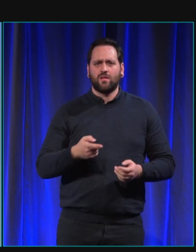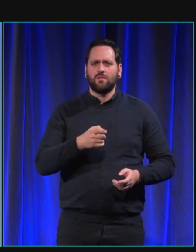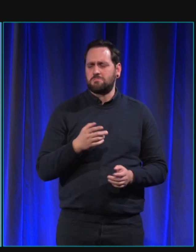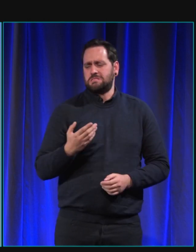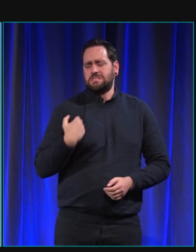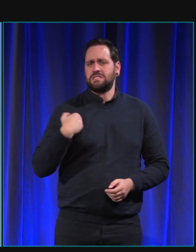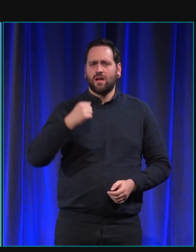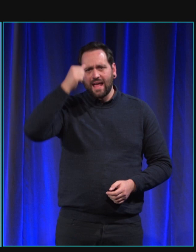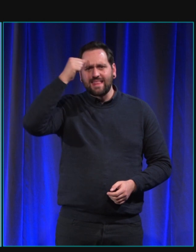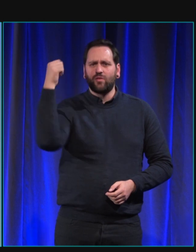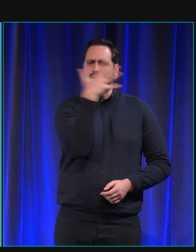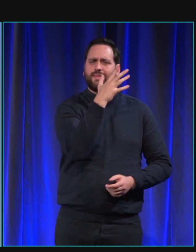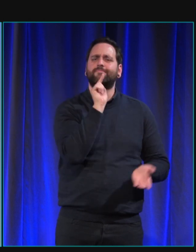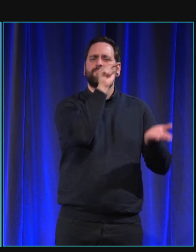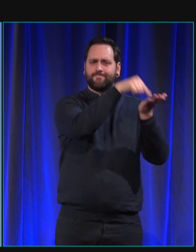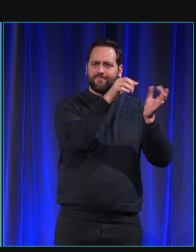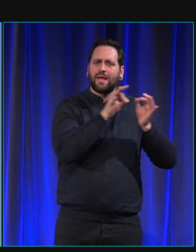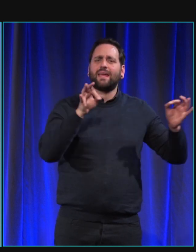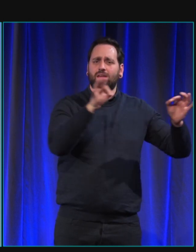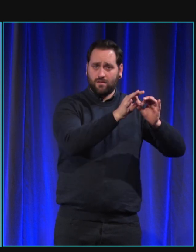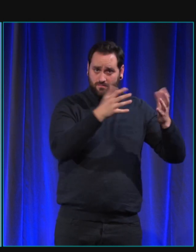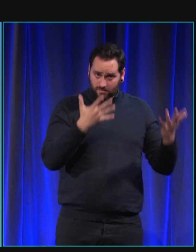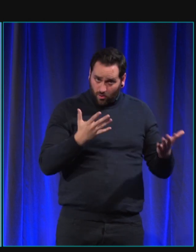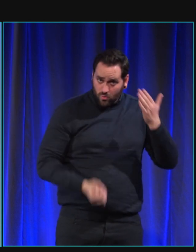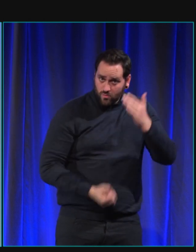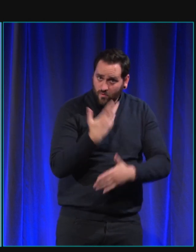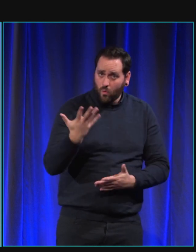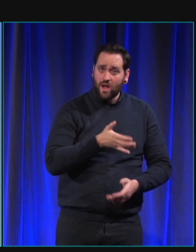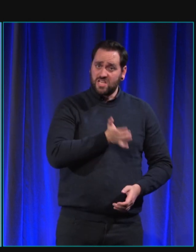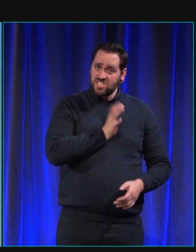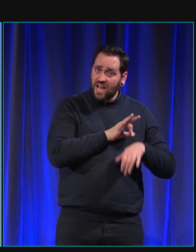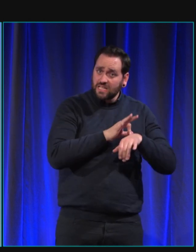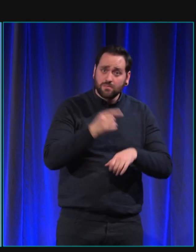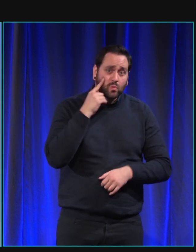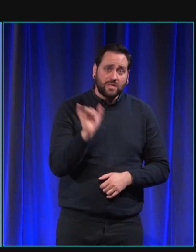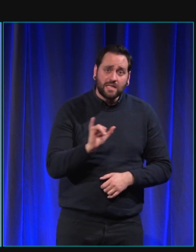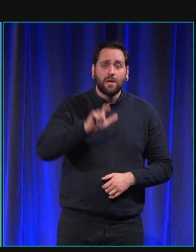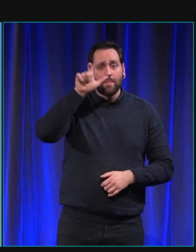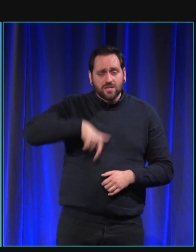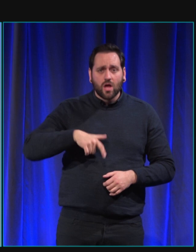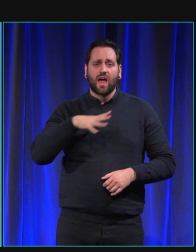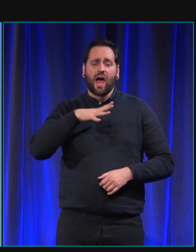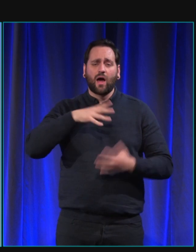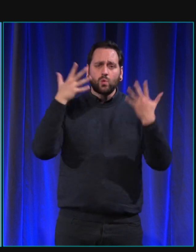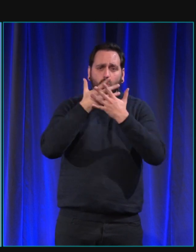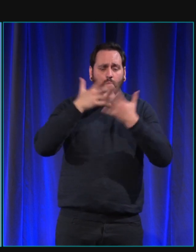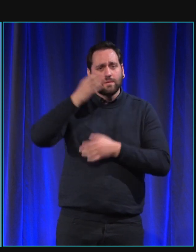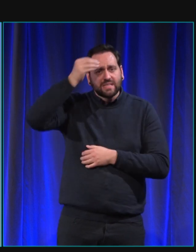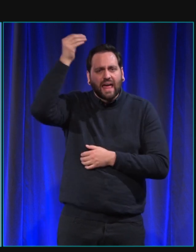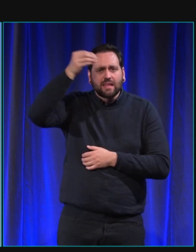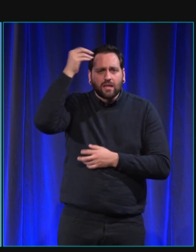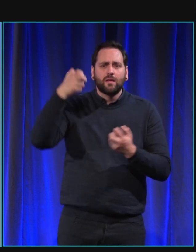chiens d'assistance pour des personnes qui souffrent de troubles psychiatriques. Ça peut être une schizophrénie ou des troubles de l'humeur.